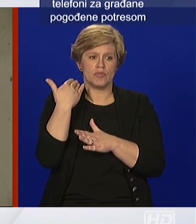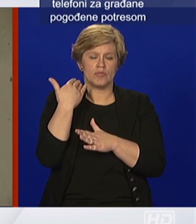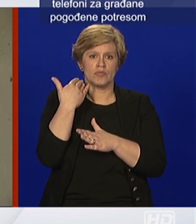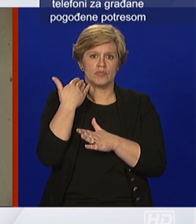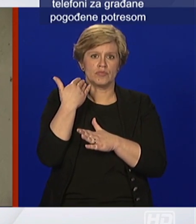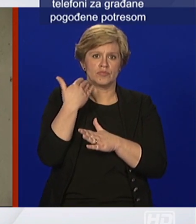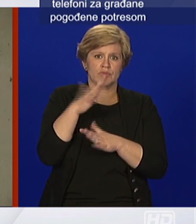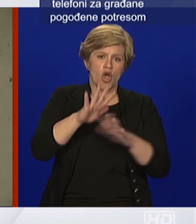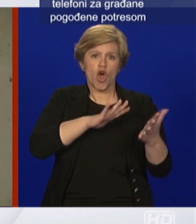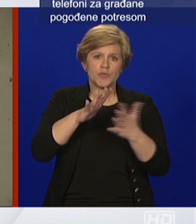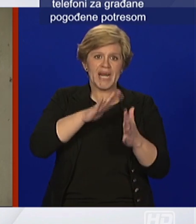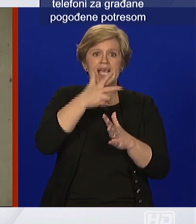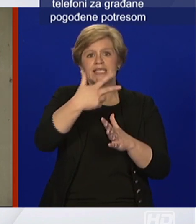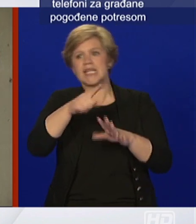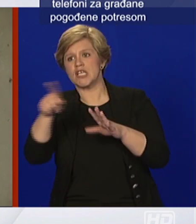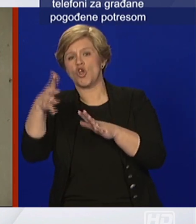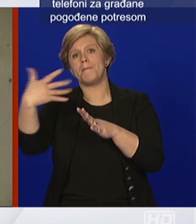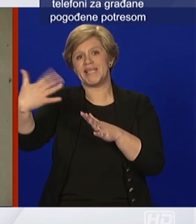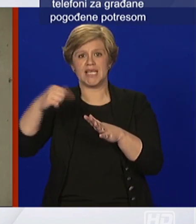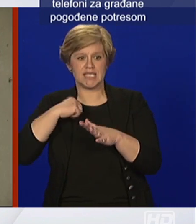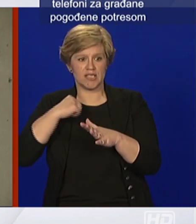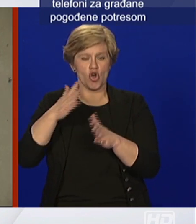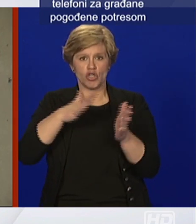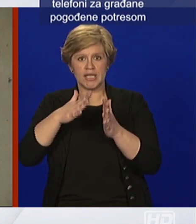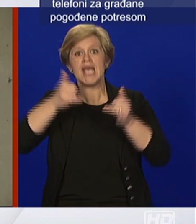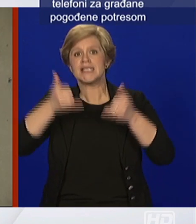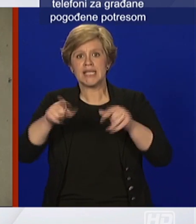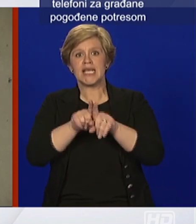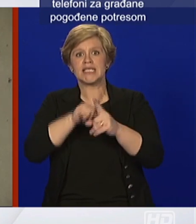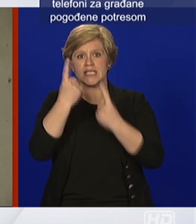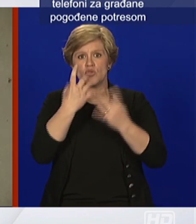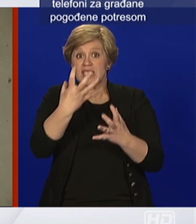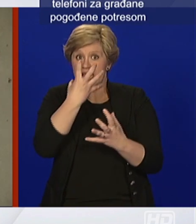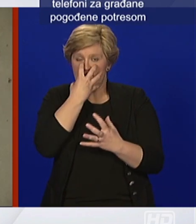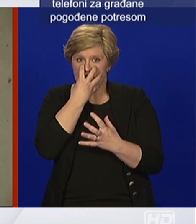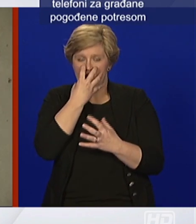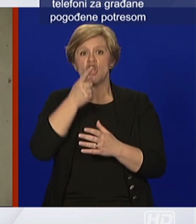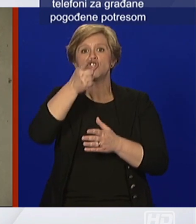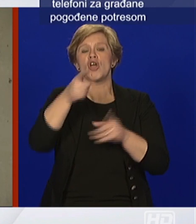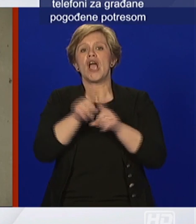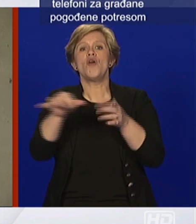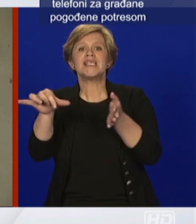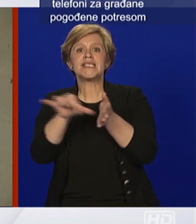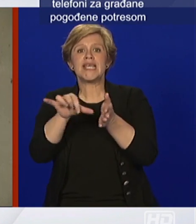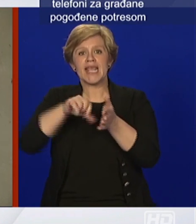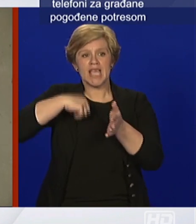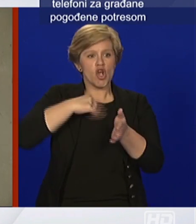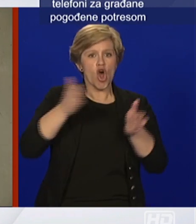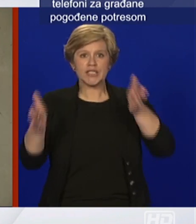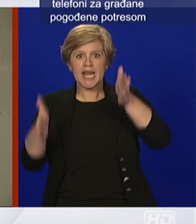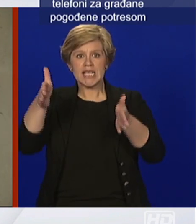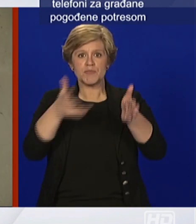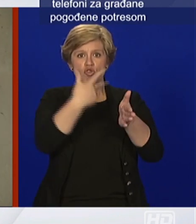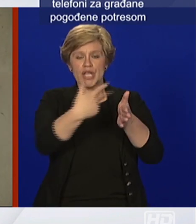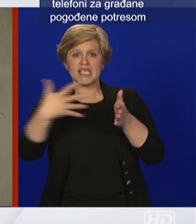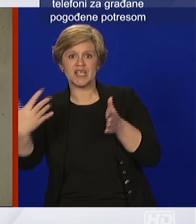slična je raspodjela i na respiratoru trenutno jer je to populacija srednje dobi koja je sad oboljala jer je to